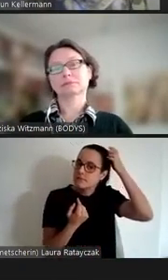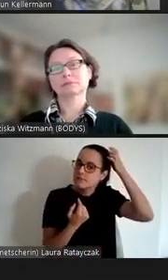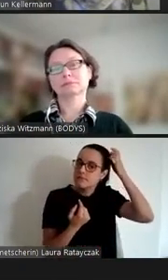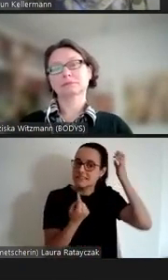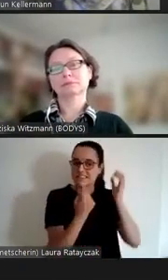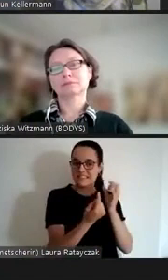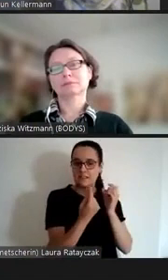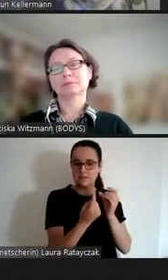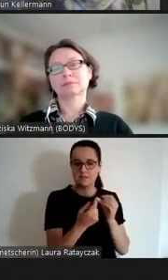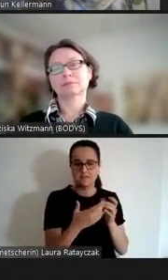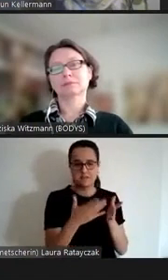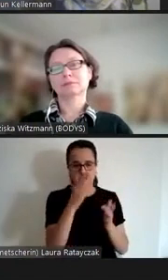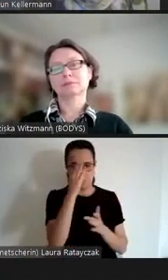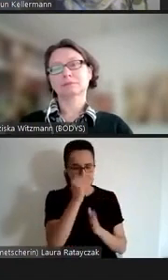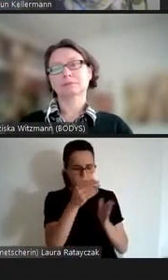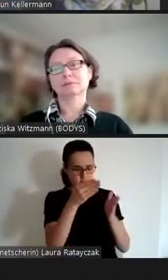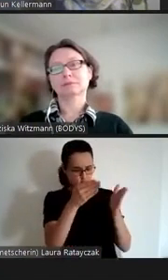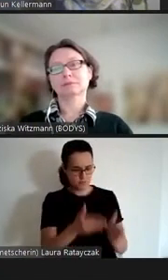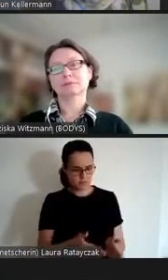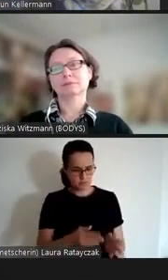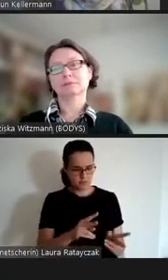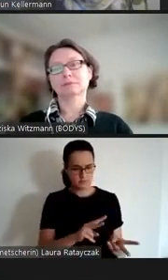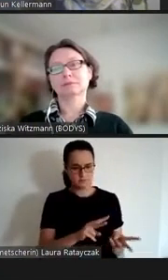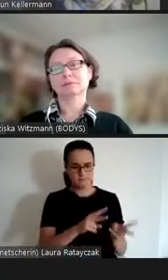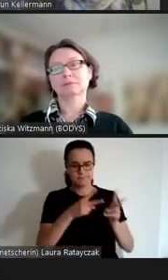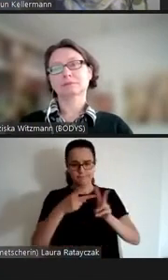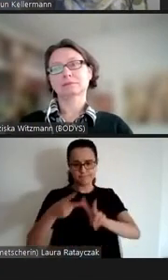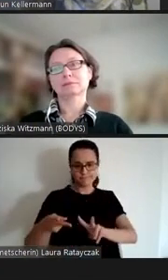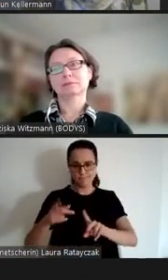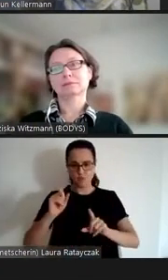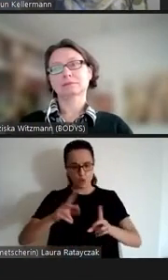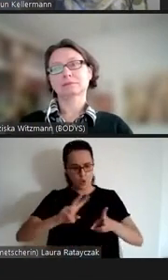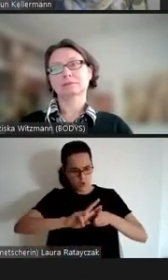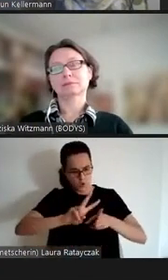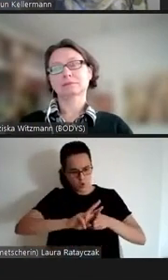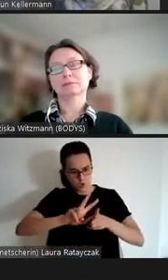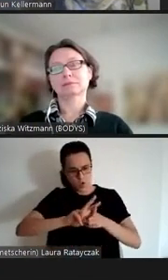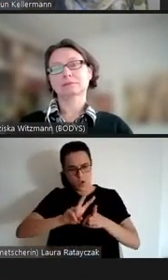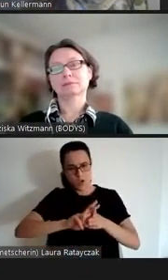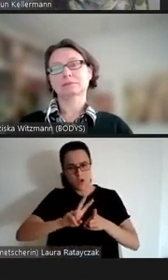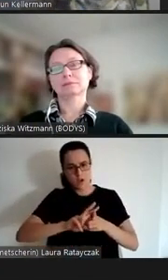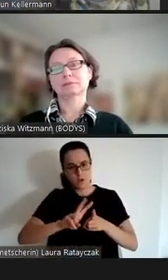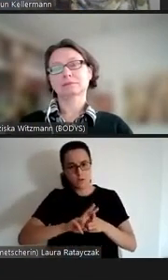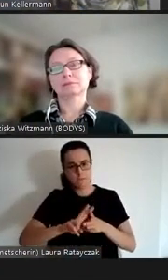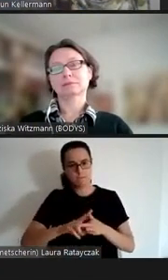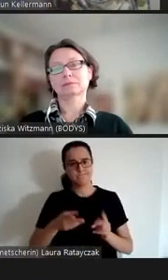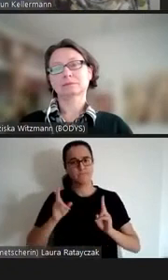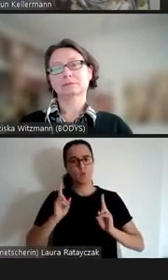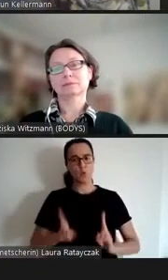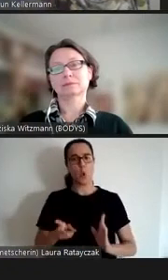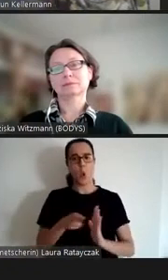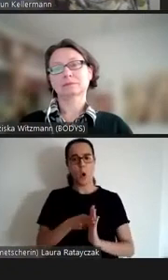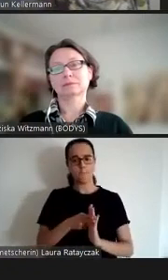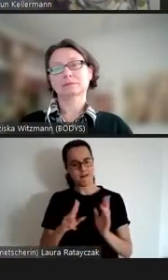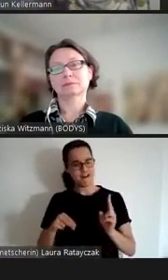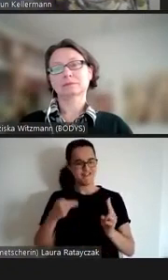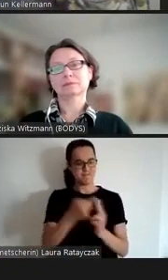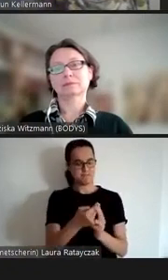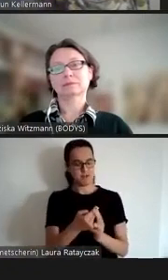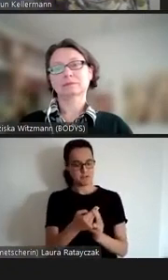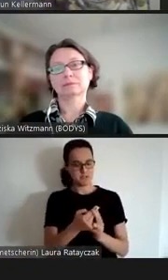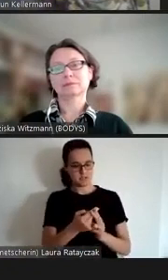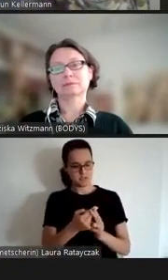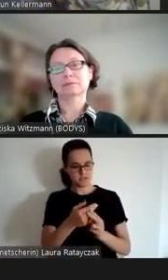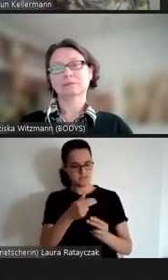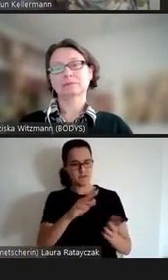Körper unter allen Umständen in einen normgerechten Körper